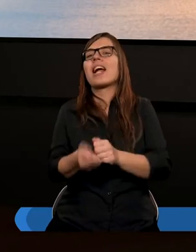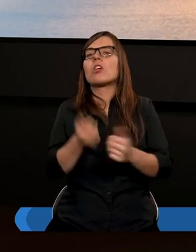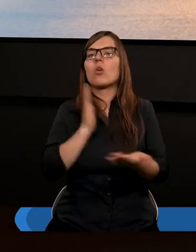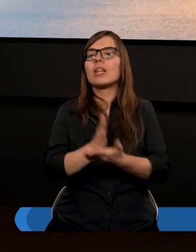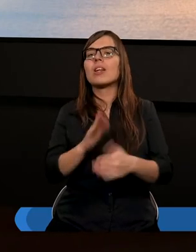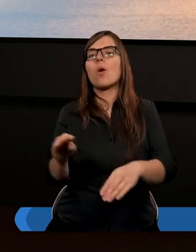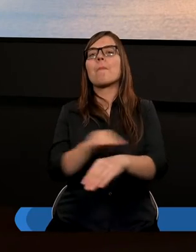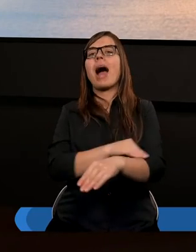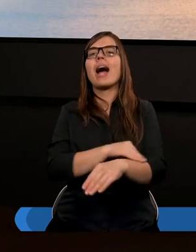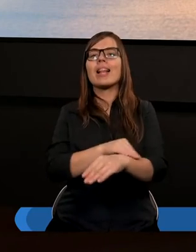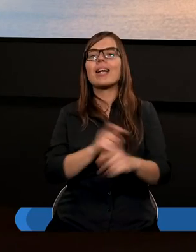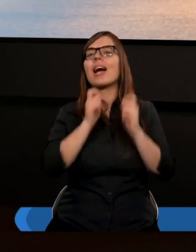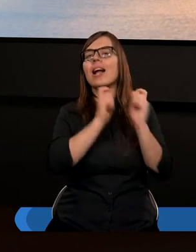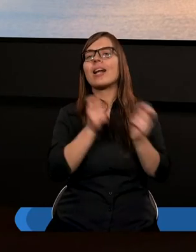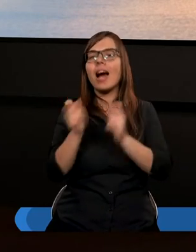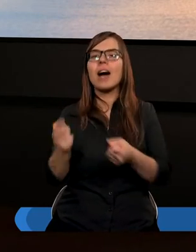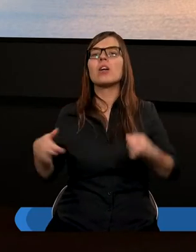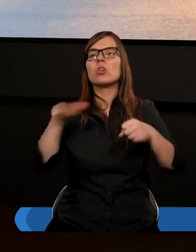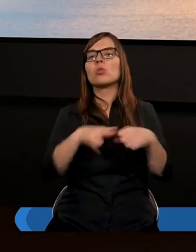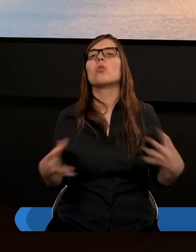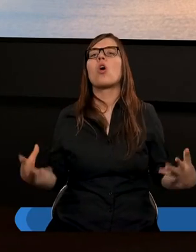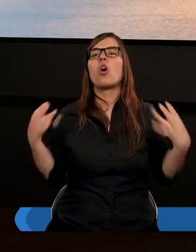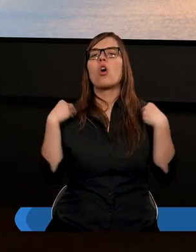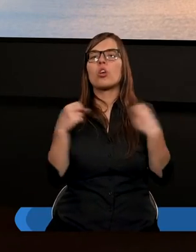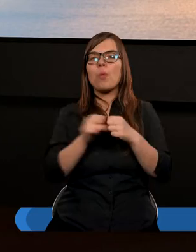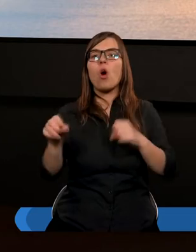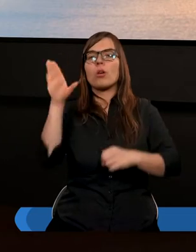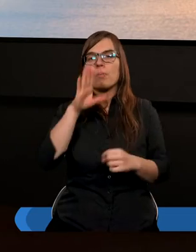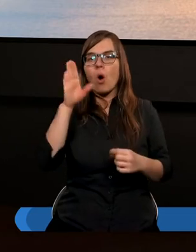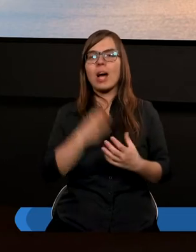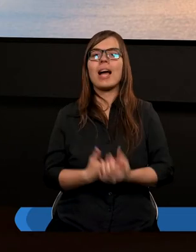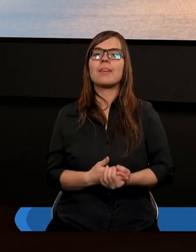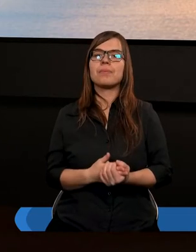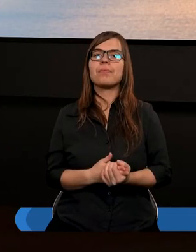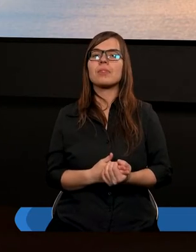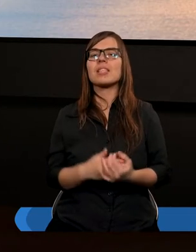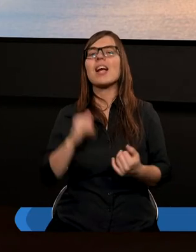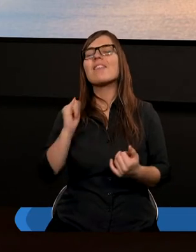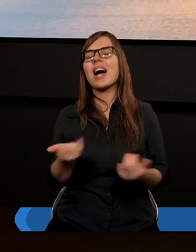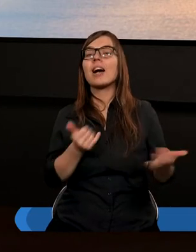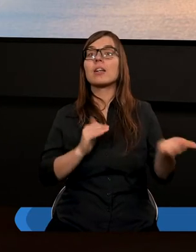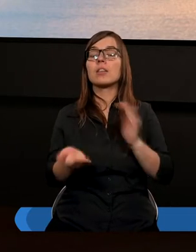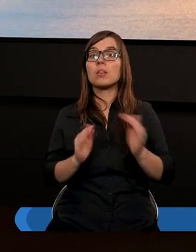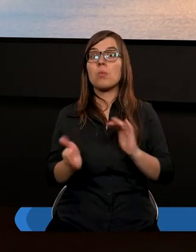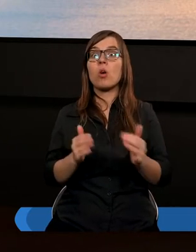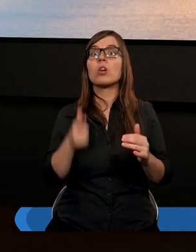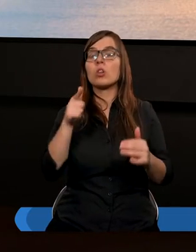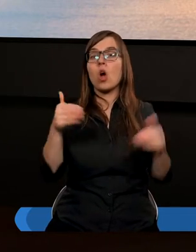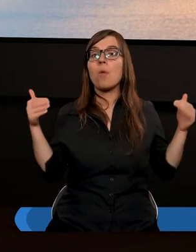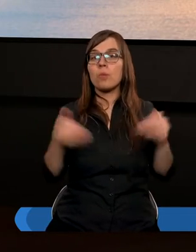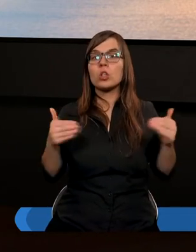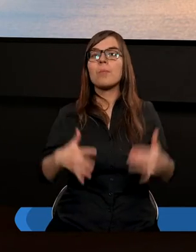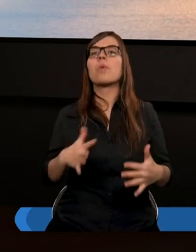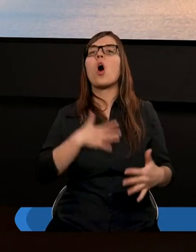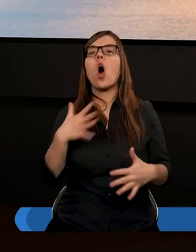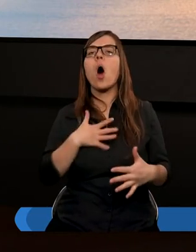materialne dary, które otrzymaliśmy od Boga. W jaki sposób możemy tu